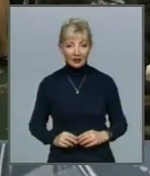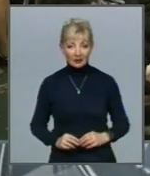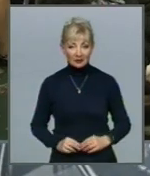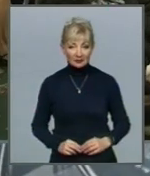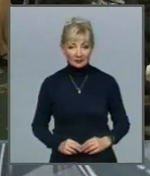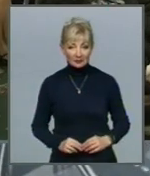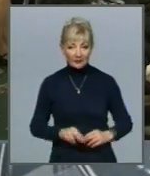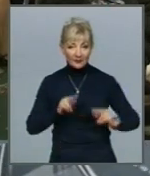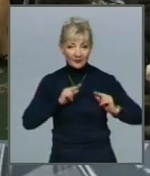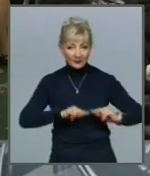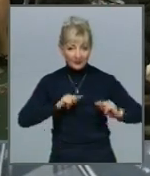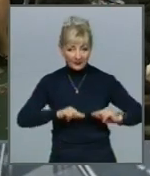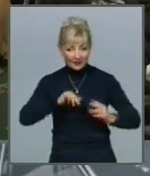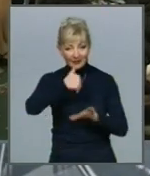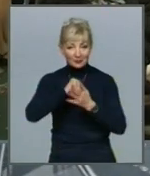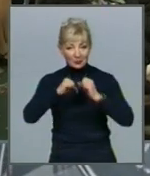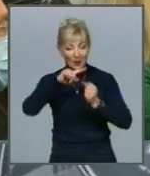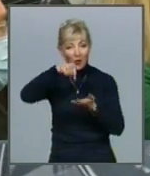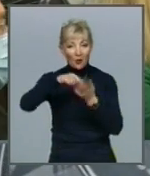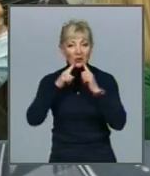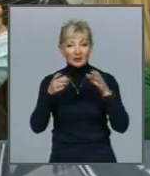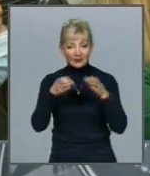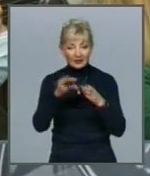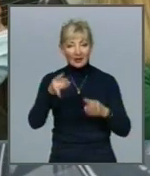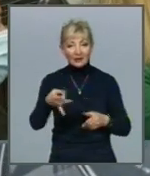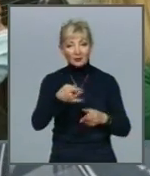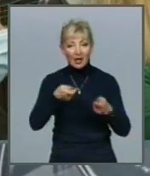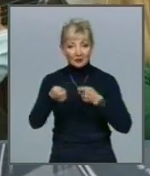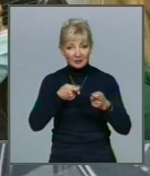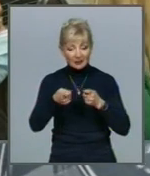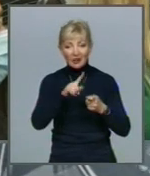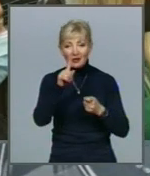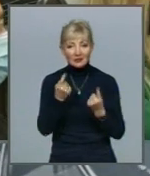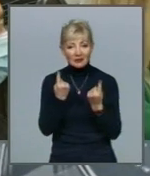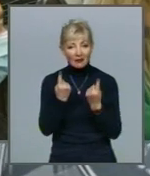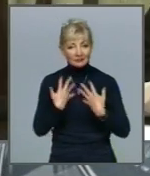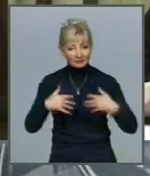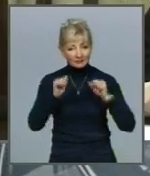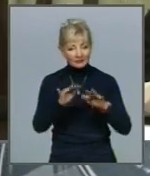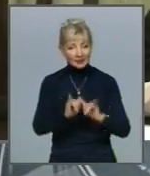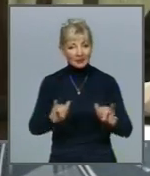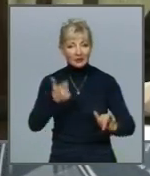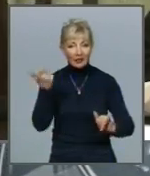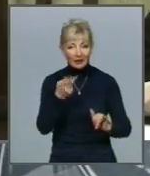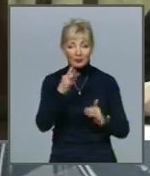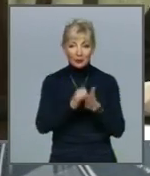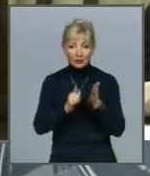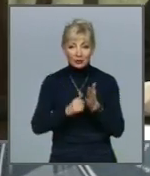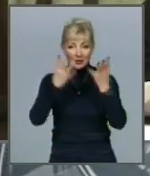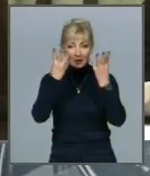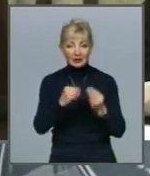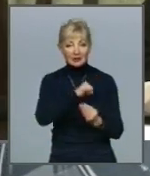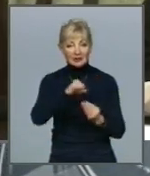Працівників департаментів міськради та районних адміністрацій За вагомий внесок у розвиток Харкова з нагоди Дня місцевого